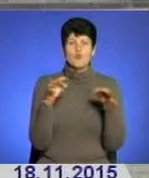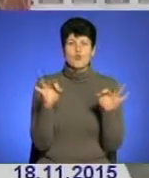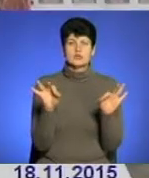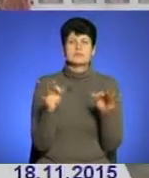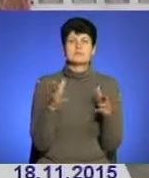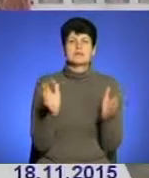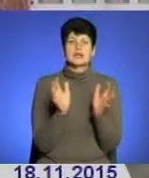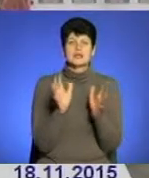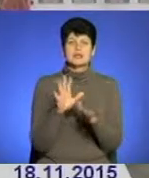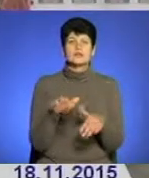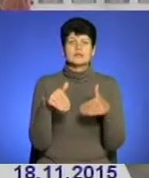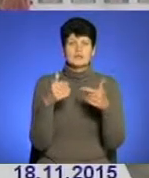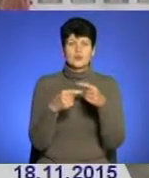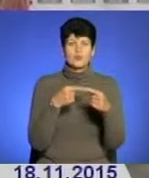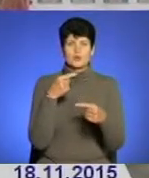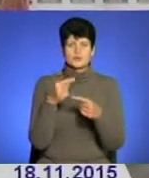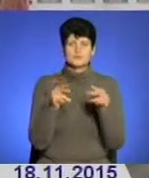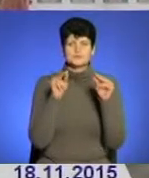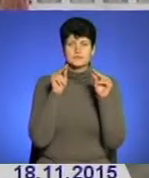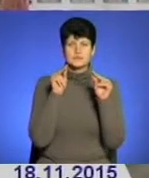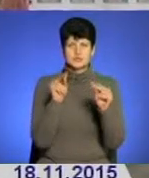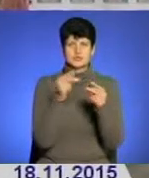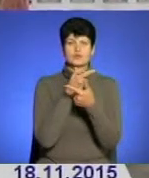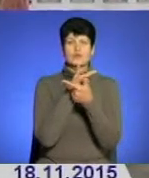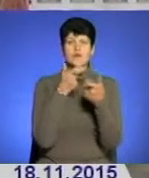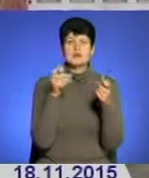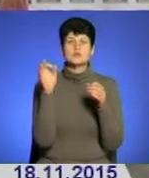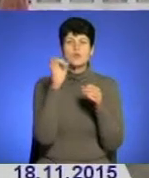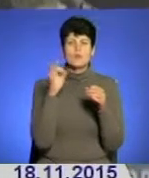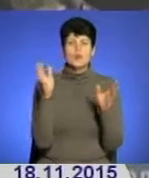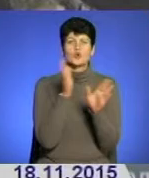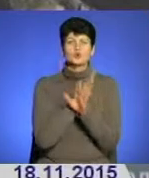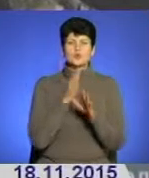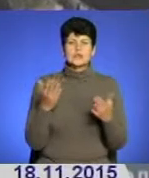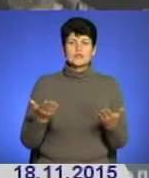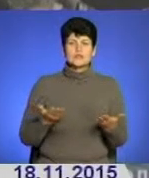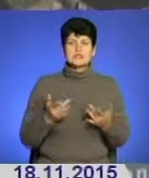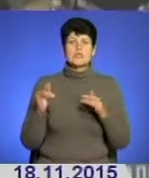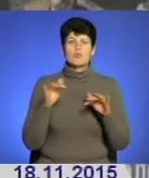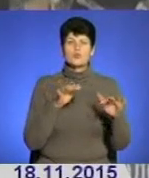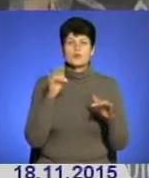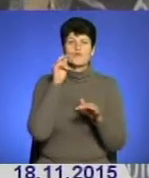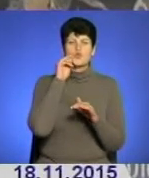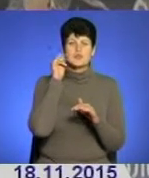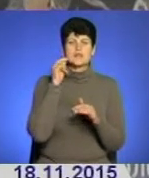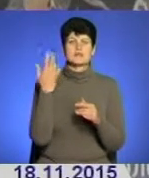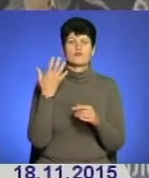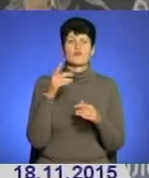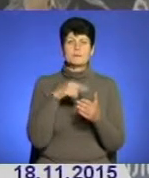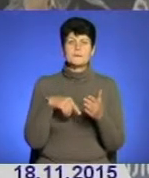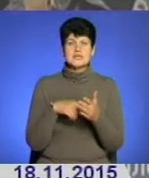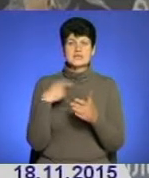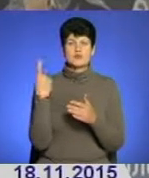зберегти та донести до поколінь об'єктивну інформацію про доленосні події в Україні, У місті та області